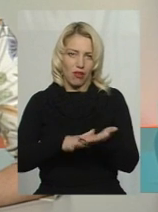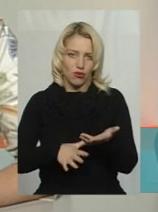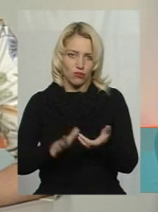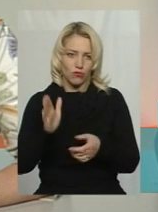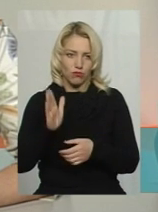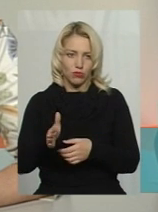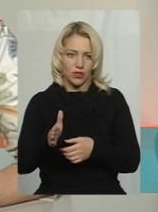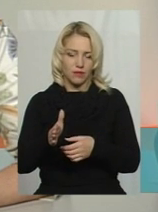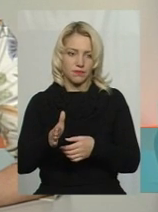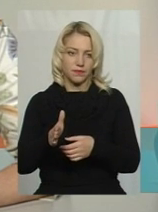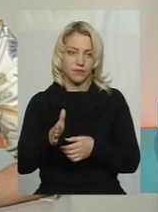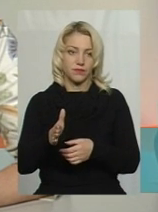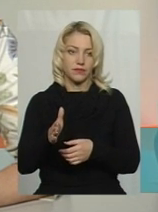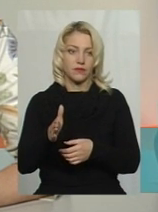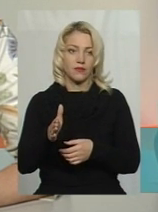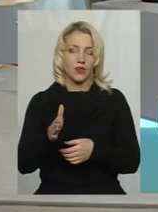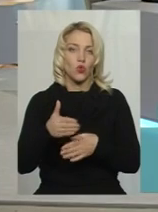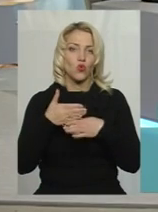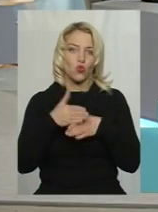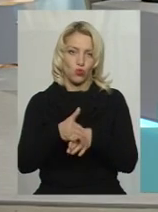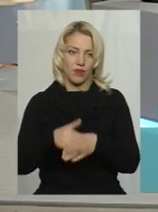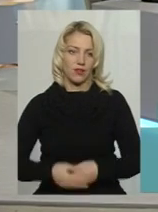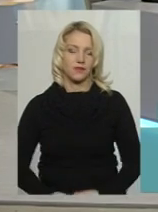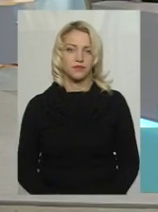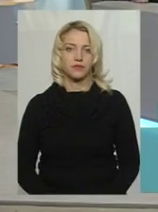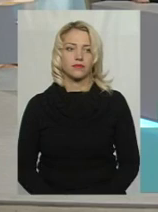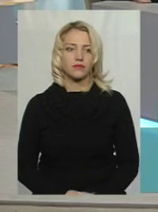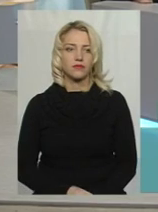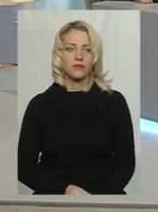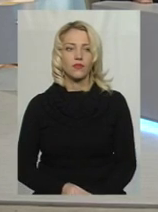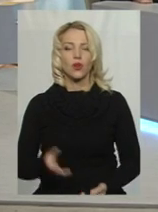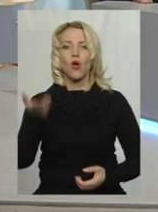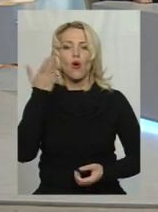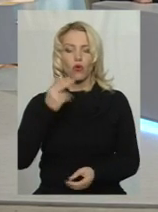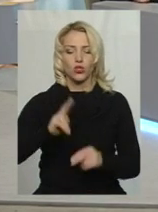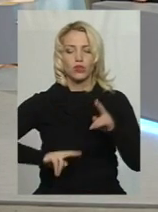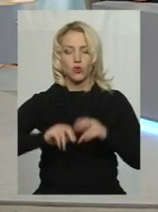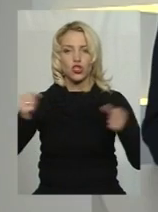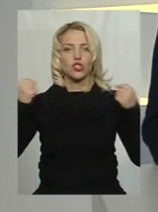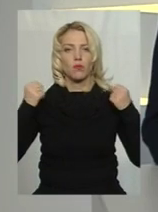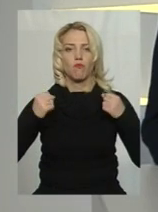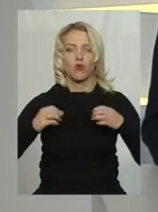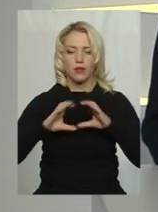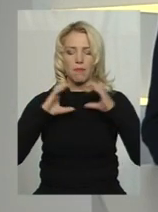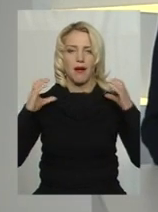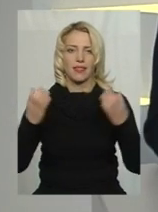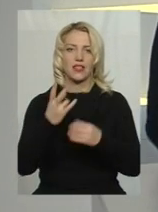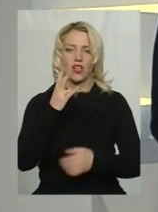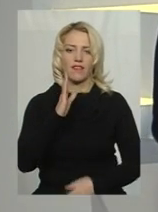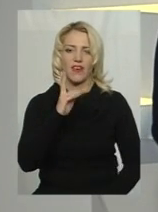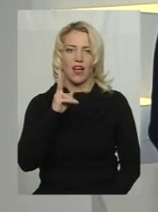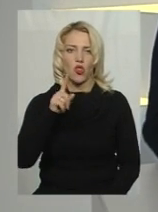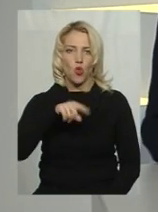йде до руйнування. Торік, коли споруджували спортмайданчик при НВК номер 9,